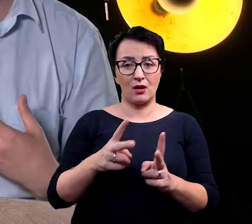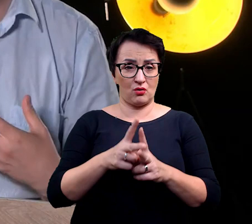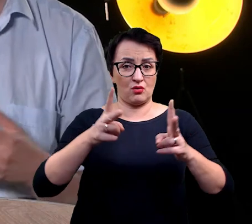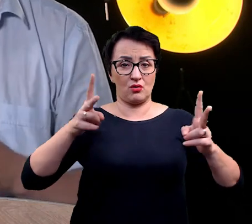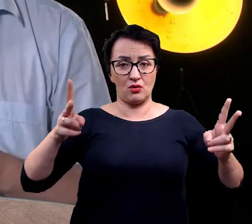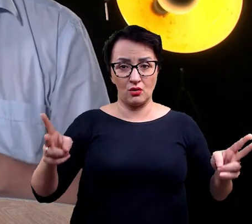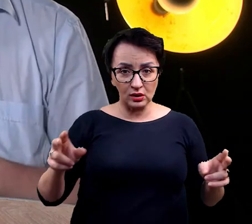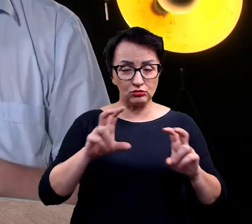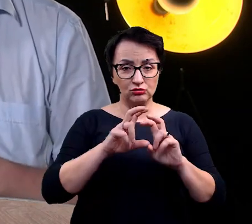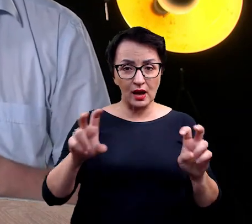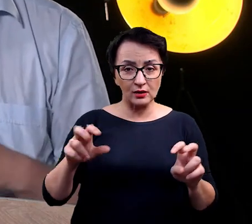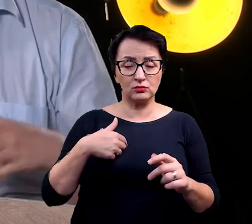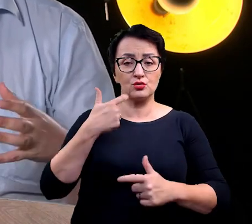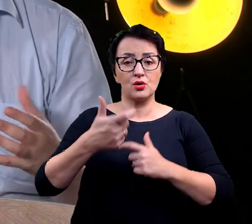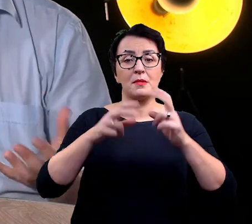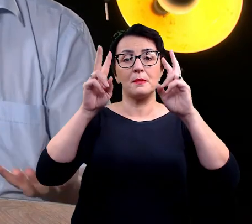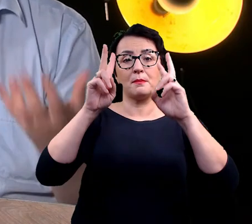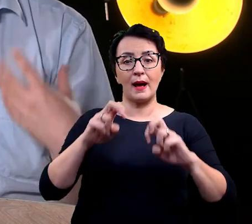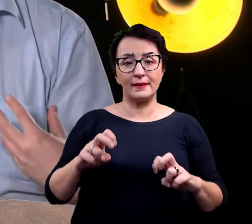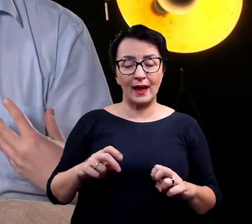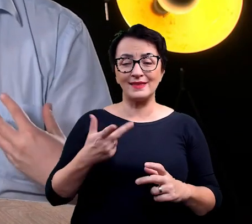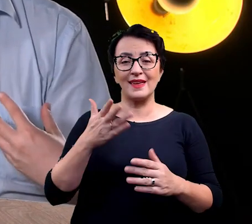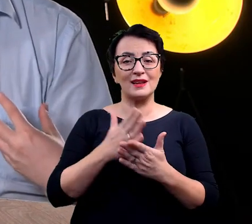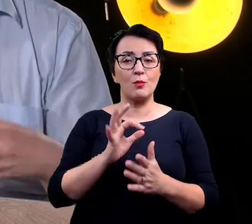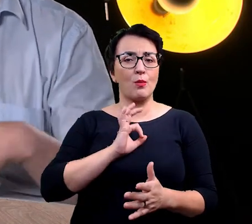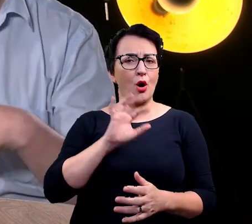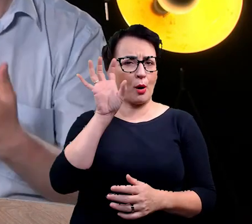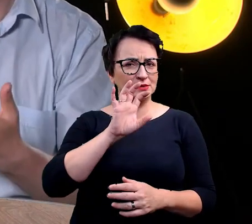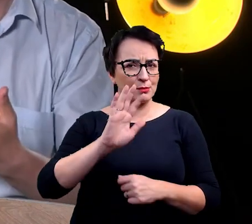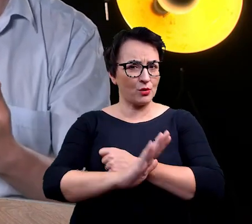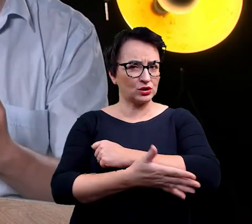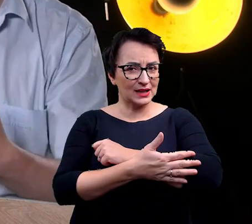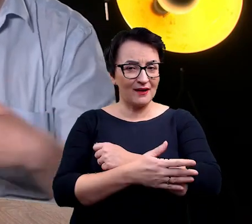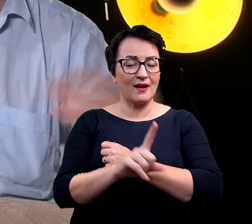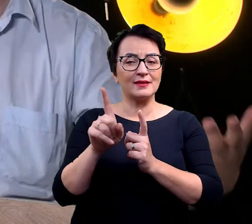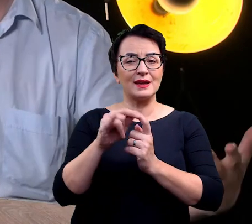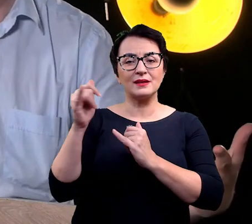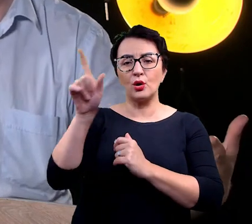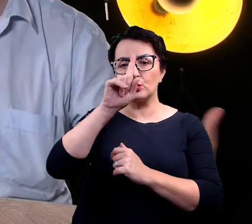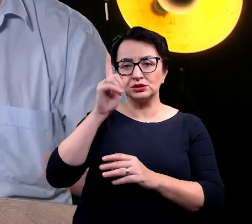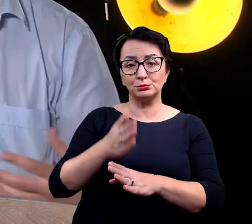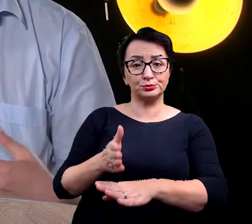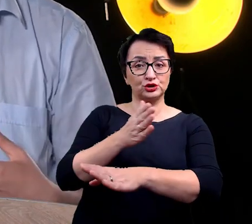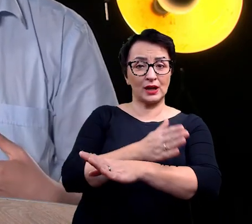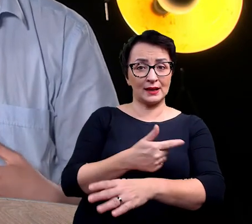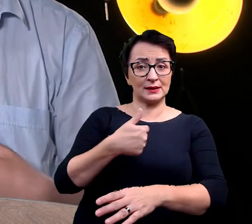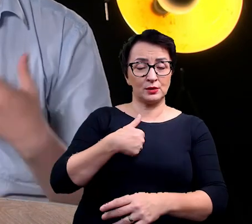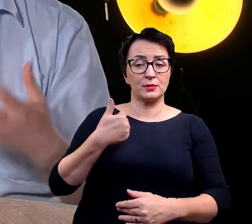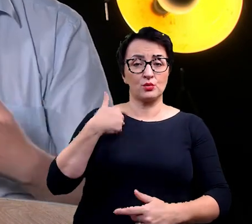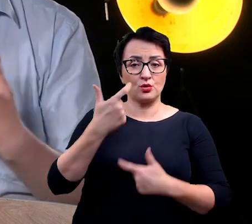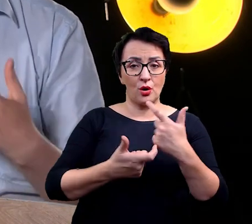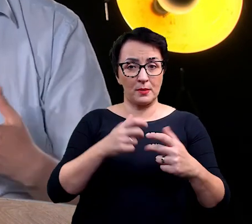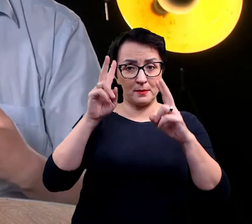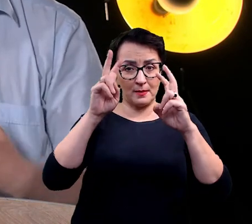mogę przeprowadzić badania nie tylko bazując na moich obserwacjach, ale także na obserwacjach ludzi, którzy byli przede mną. Także to